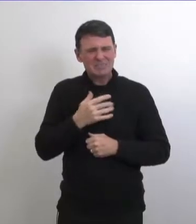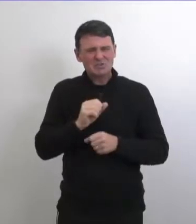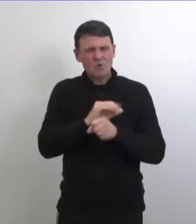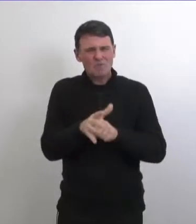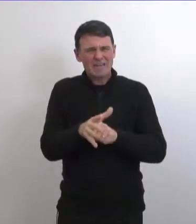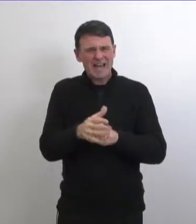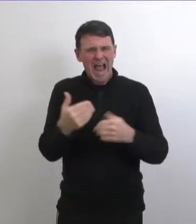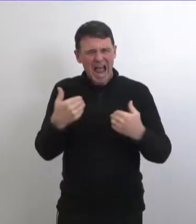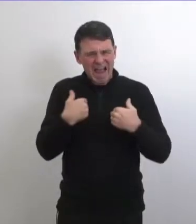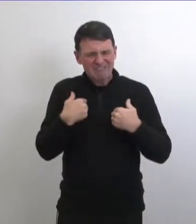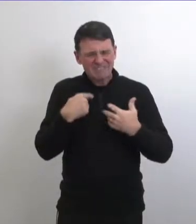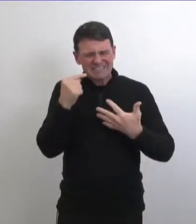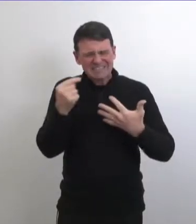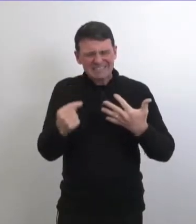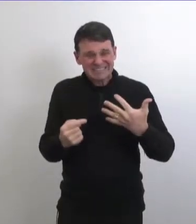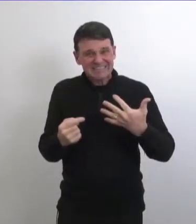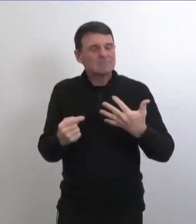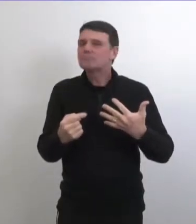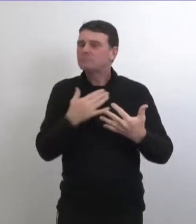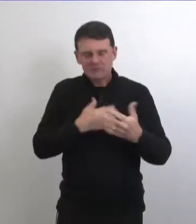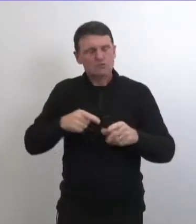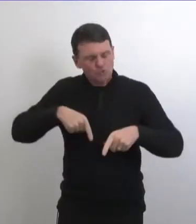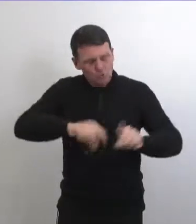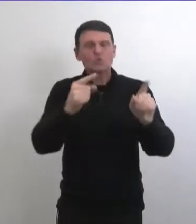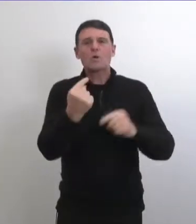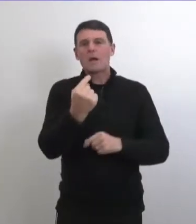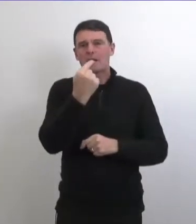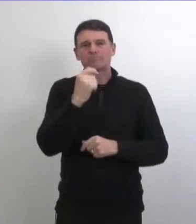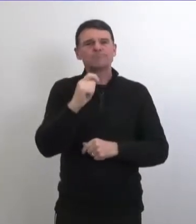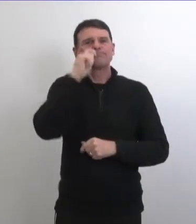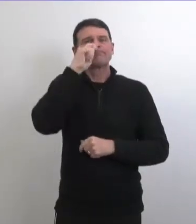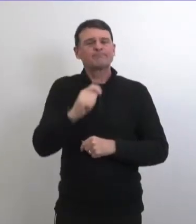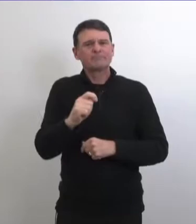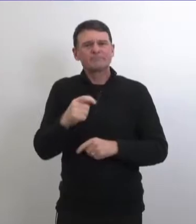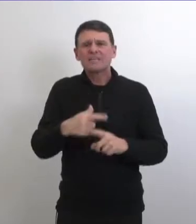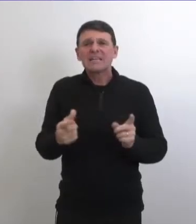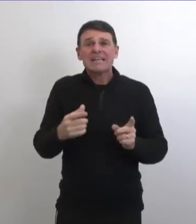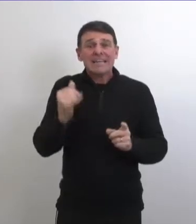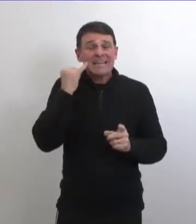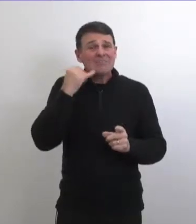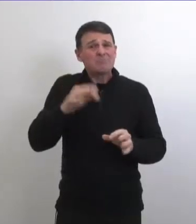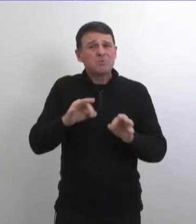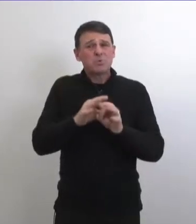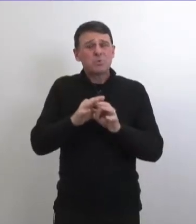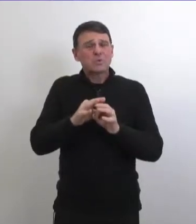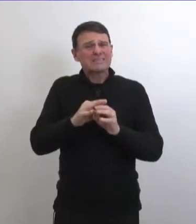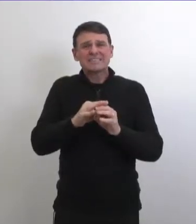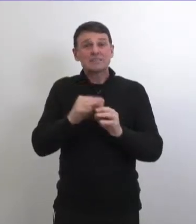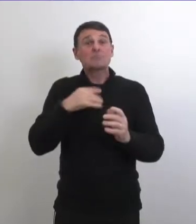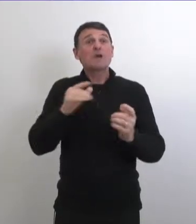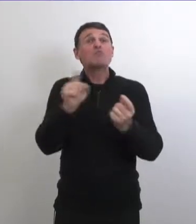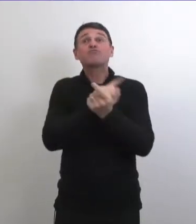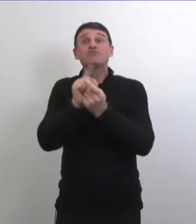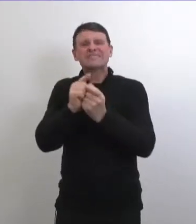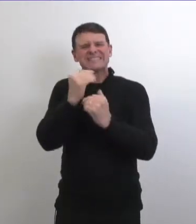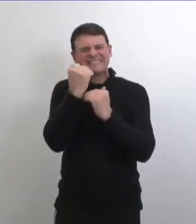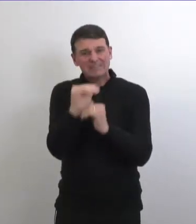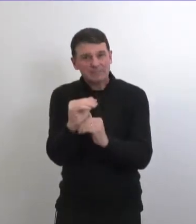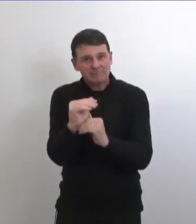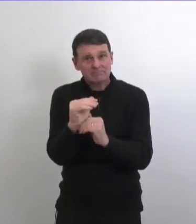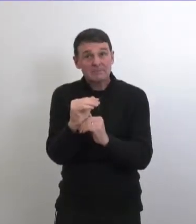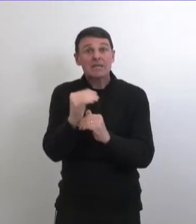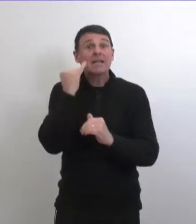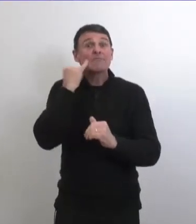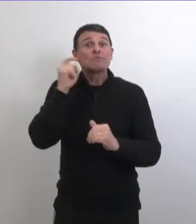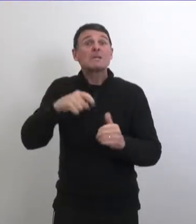tester si vous avez des symptômes de la copie 19 on a besoin tous de limiter nos contacts et de se limiter aux personnes qui